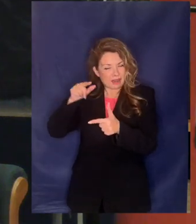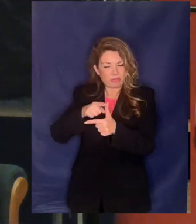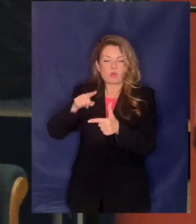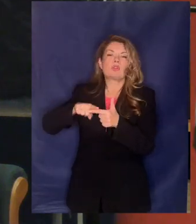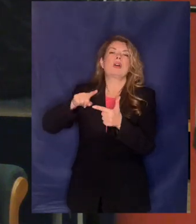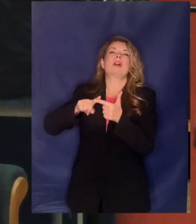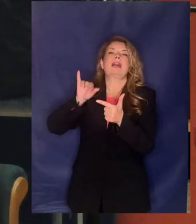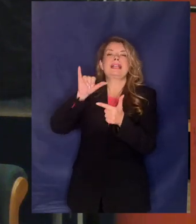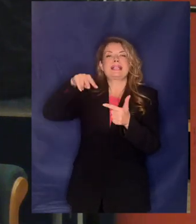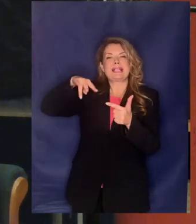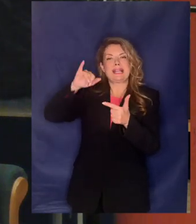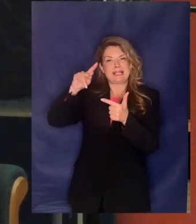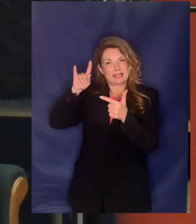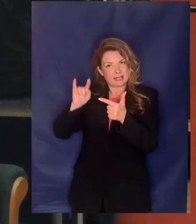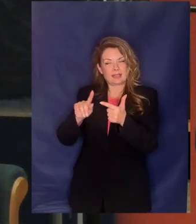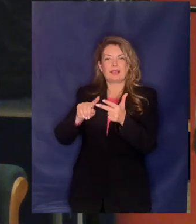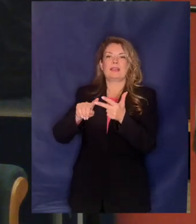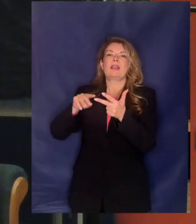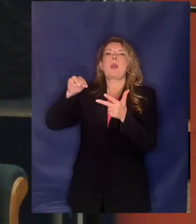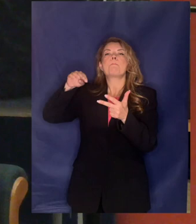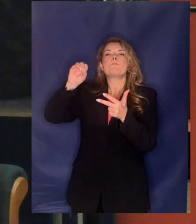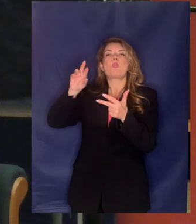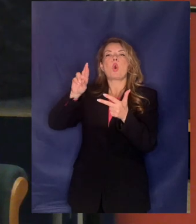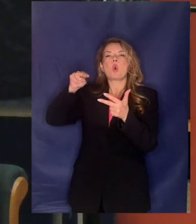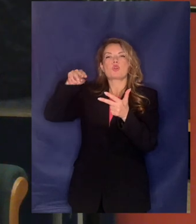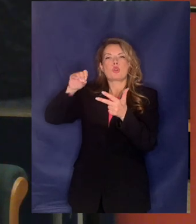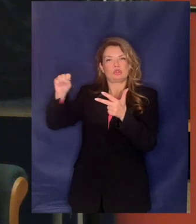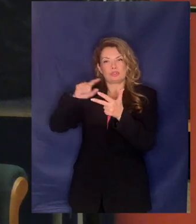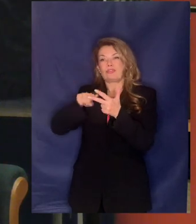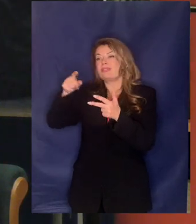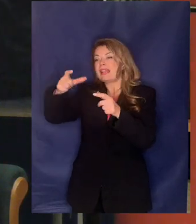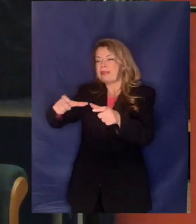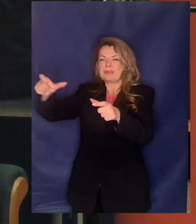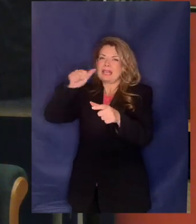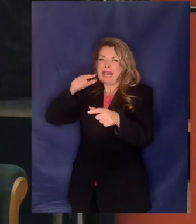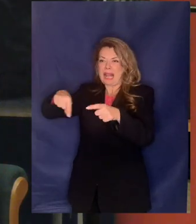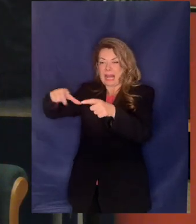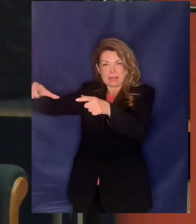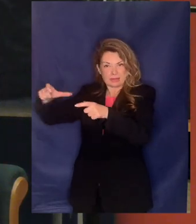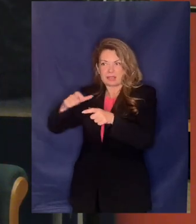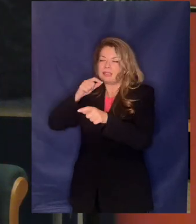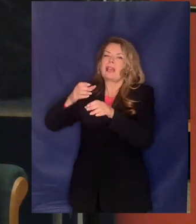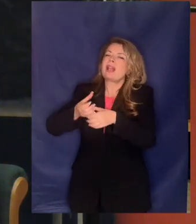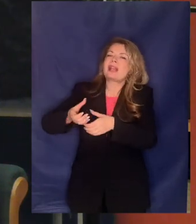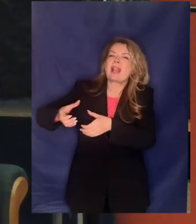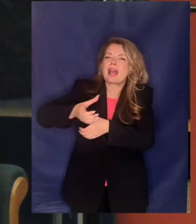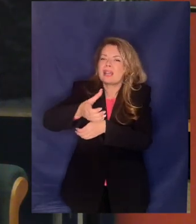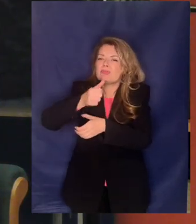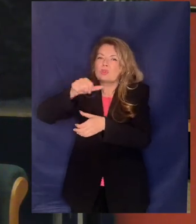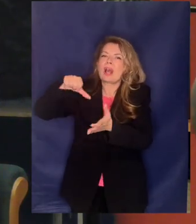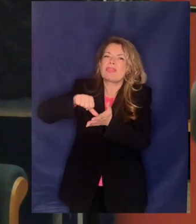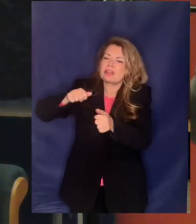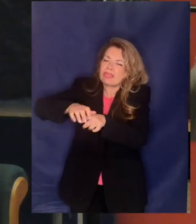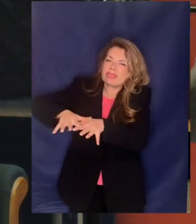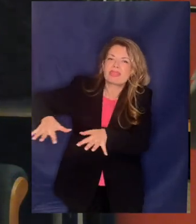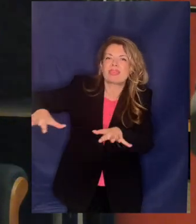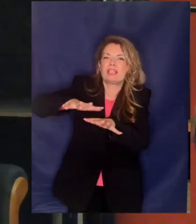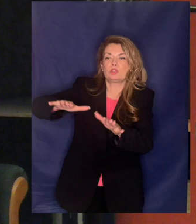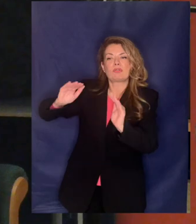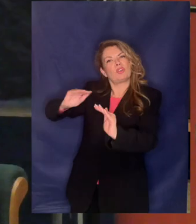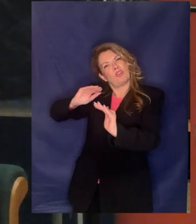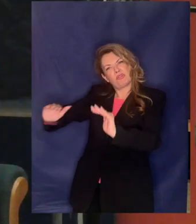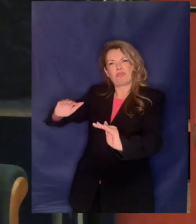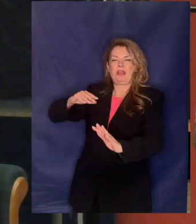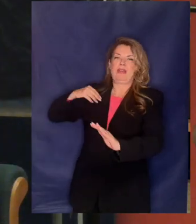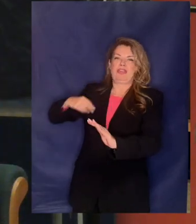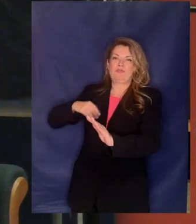φυσική λίμνη της ηλίκης και το κανάλι που φέρνει το νερό στην Αθήνα και εδώ θέλω να το κρατήσετε αυτό και να